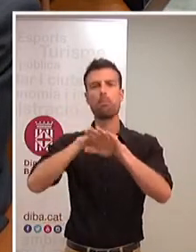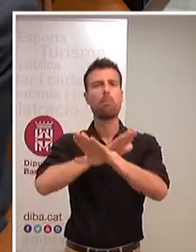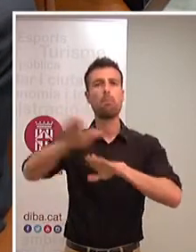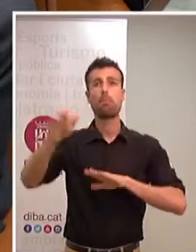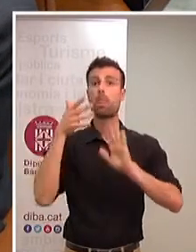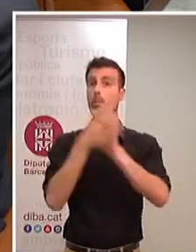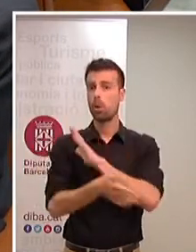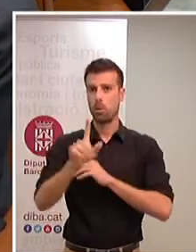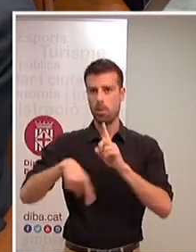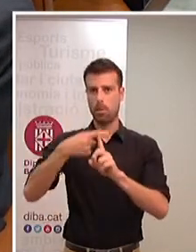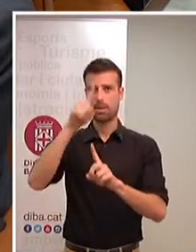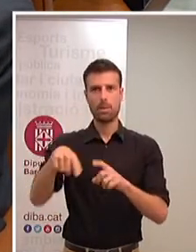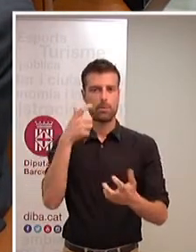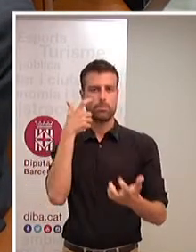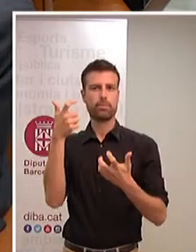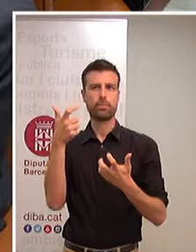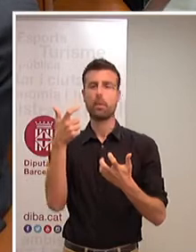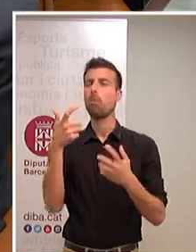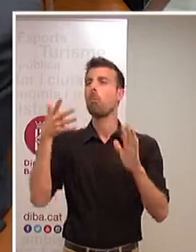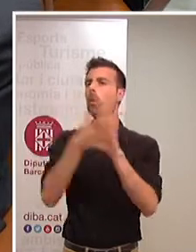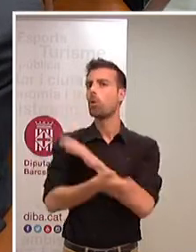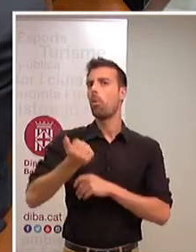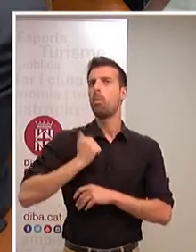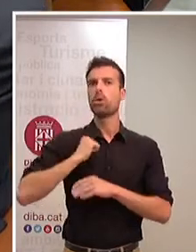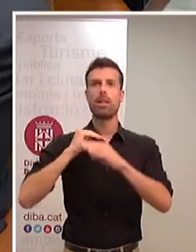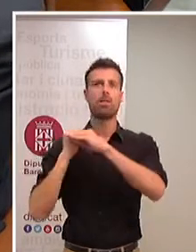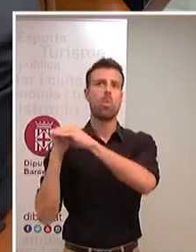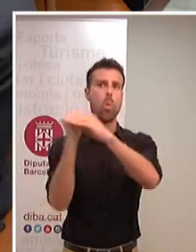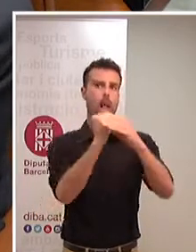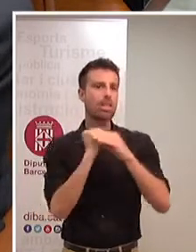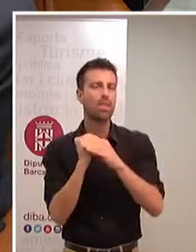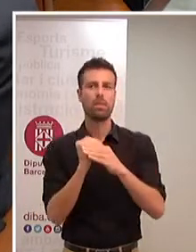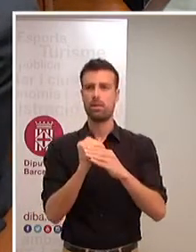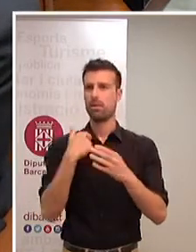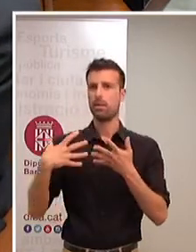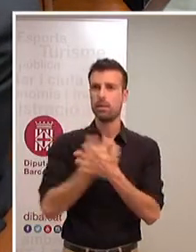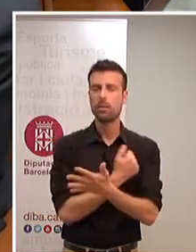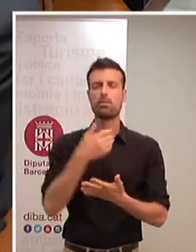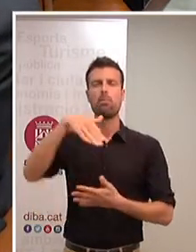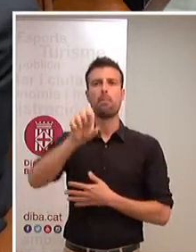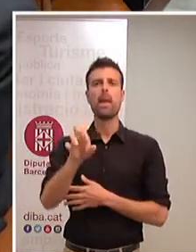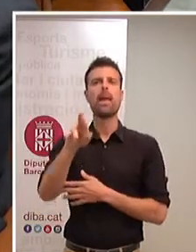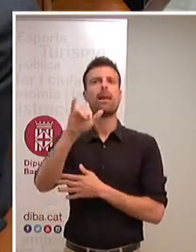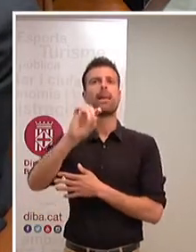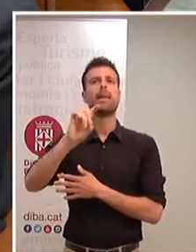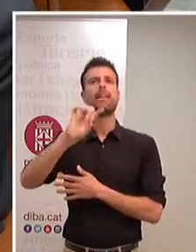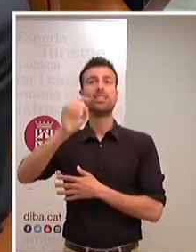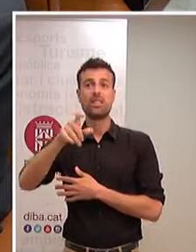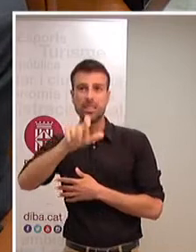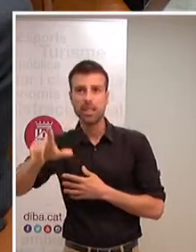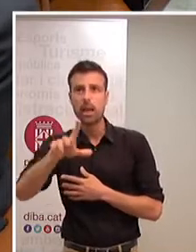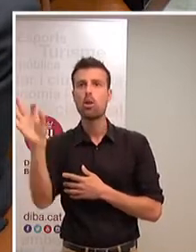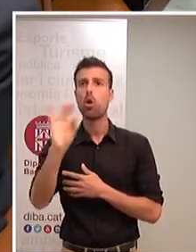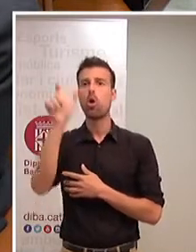precisament s'ha notat en el treball per igualtat d'oportunitats, no només amb el Meritxell i amb en Toni, sinó d'una presidenta que